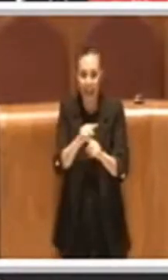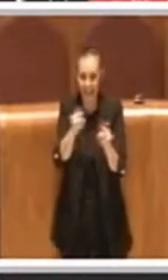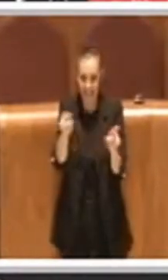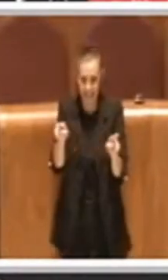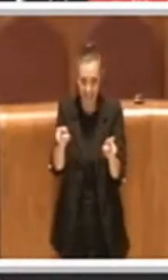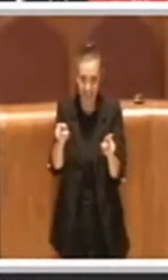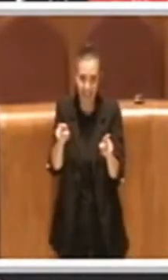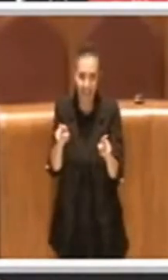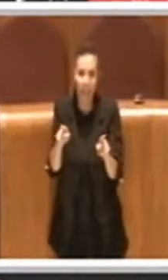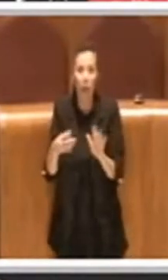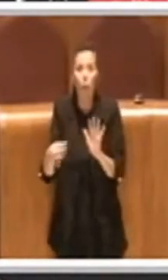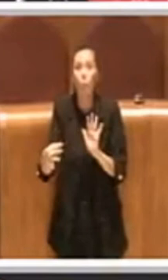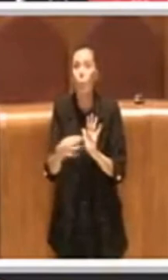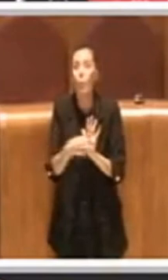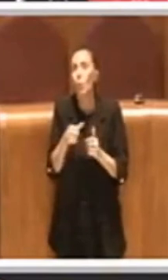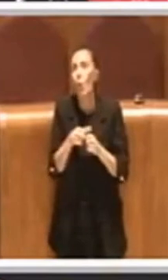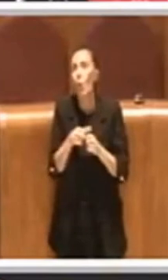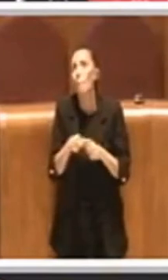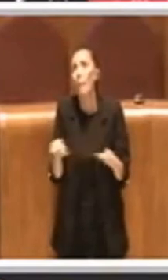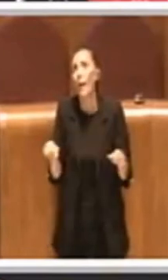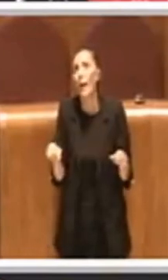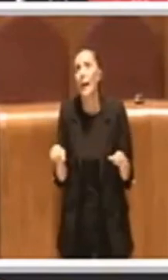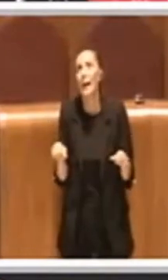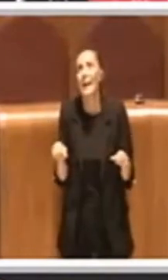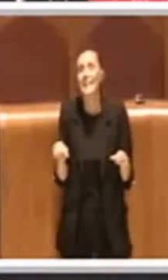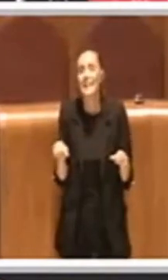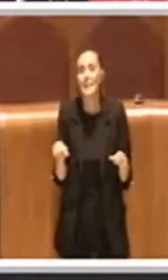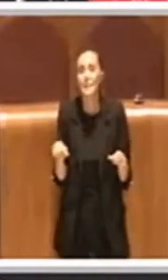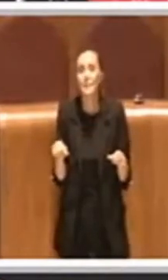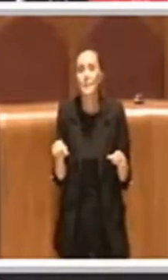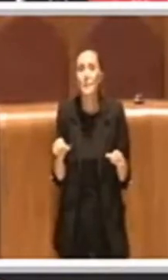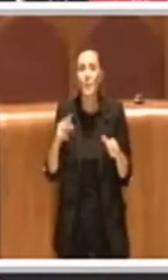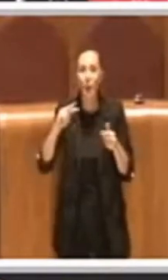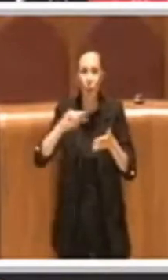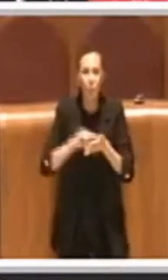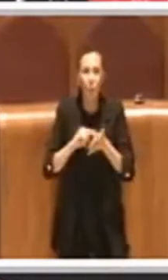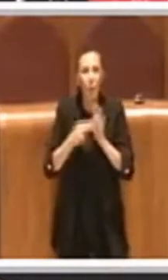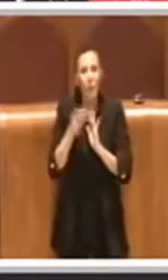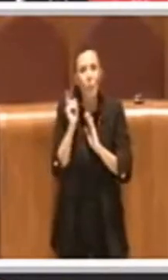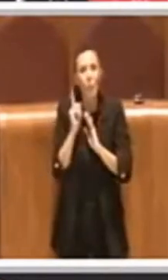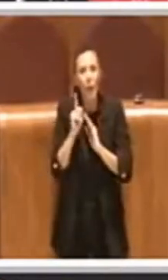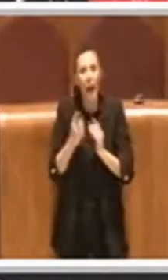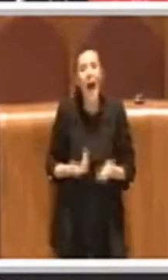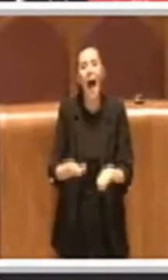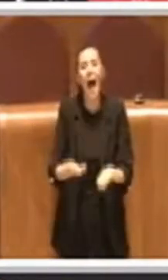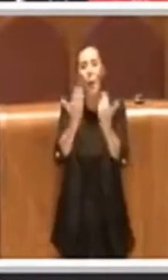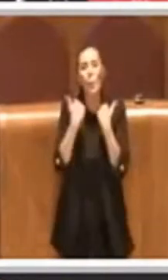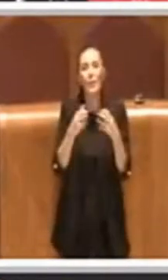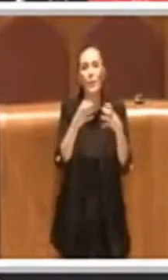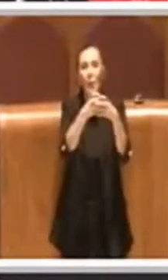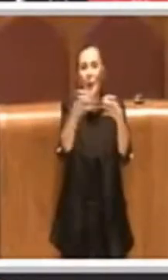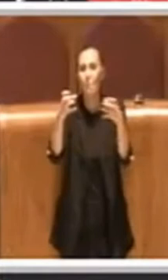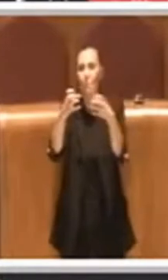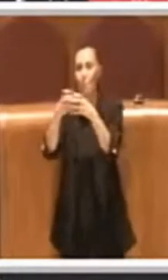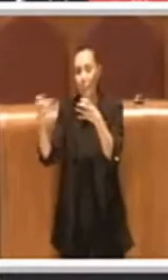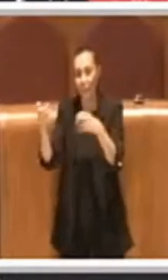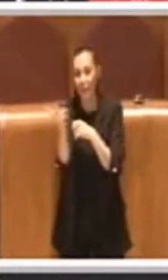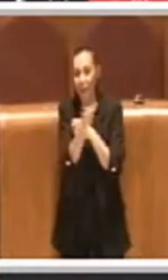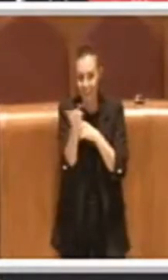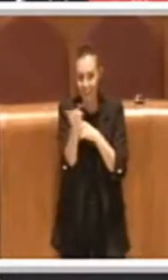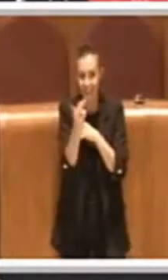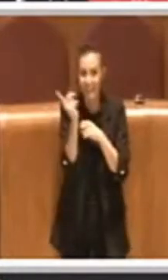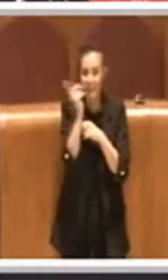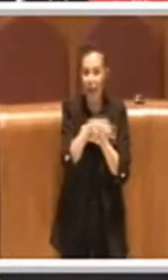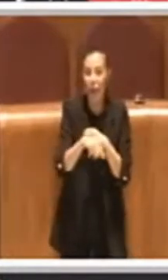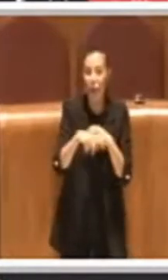punto cardine che per noi è un po' problematico è sicuramente l'acquisto degli impianti di